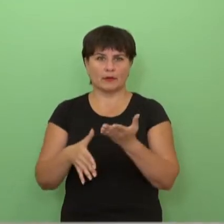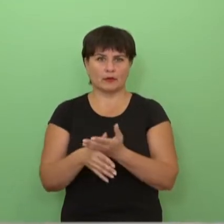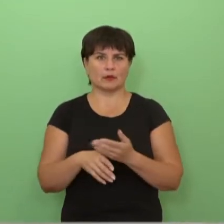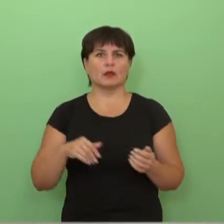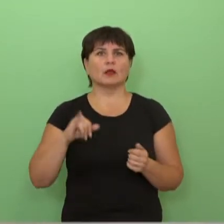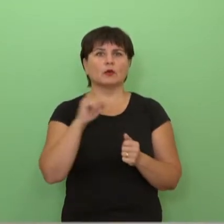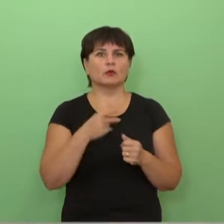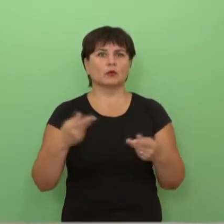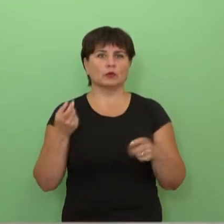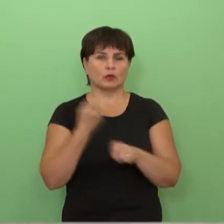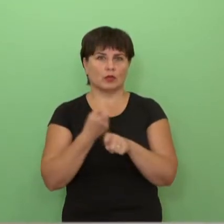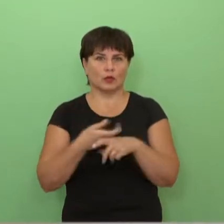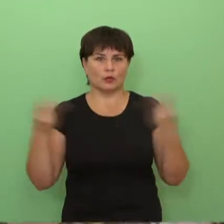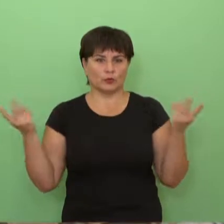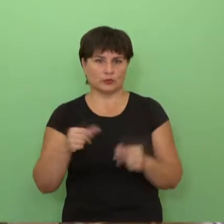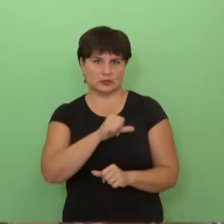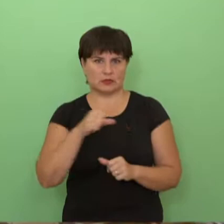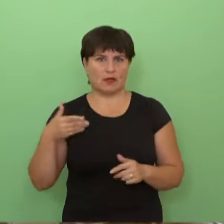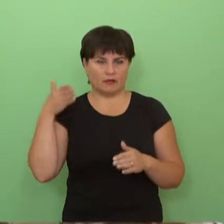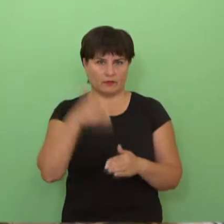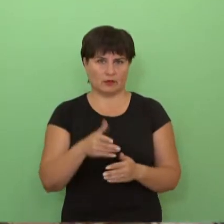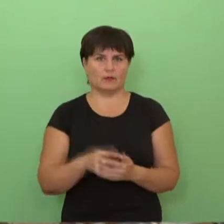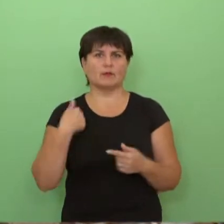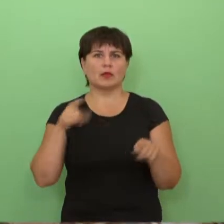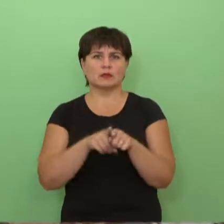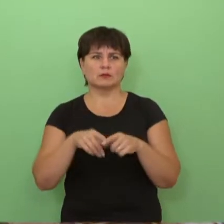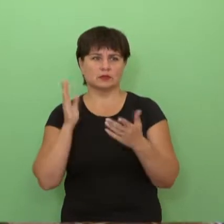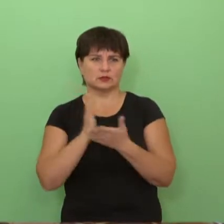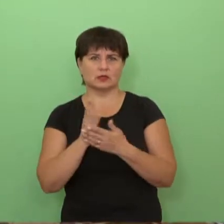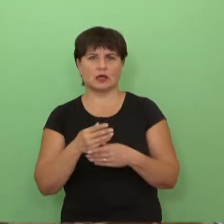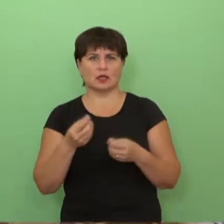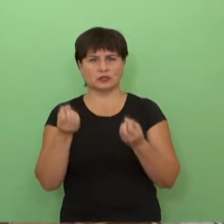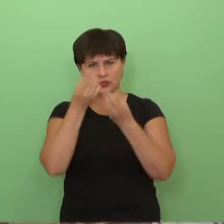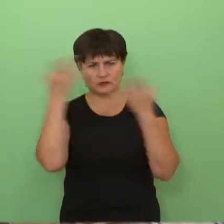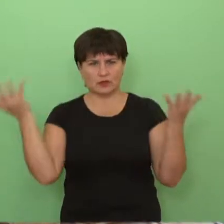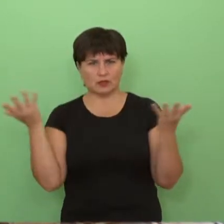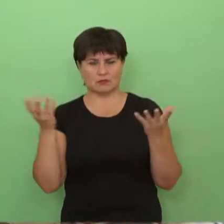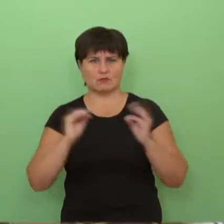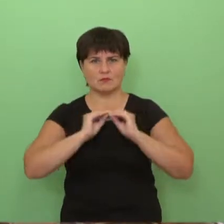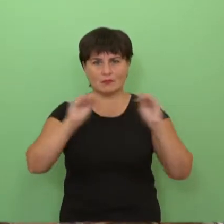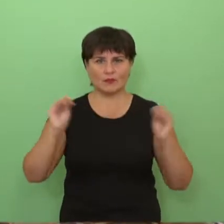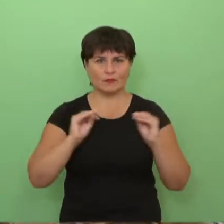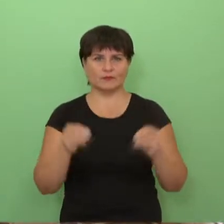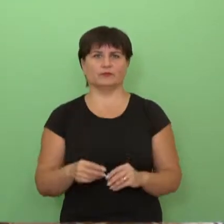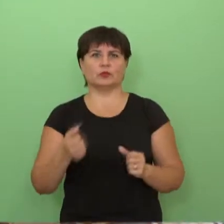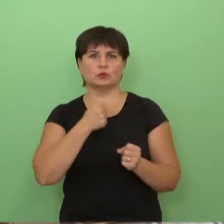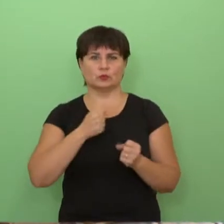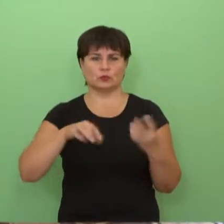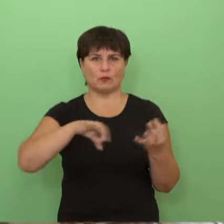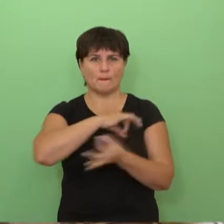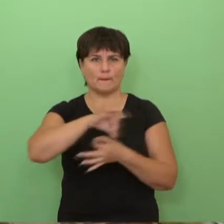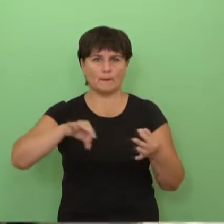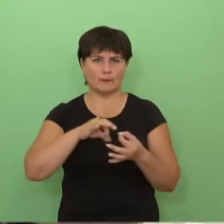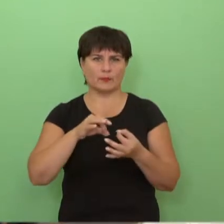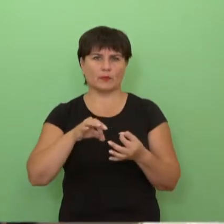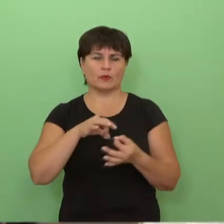ir padėti, kur kėdainiuose nereikia savanorių ir kažko panašiai. Toliau mes vykdom edukacijas. Dabar mes vėlgi turim